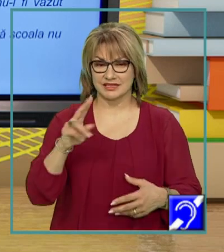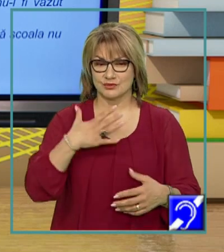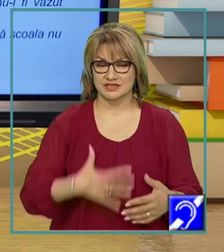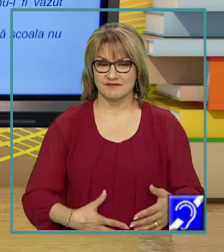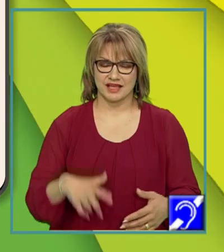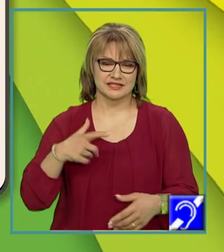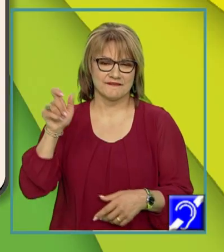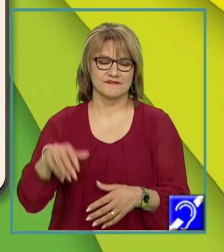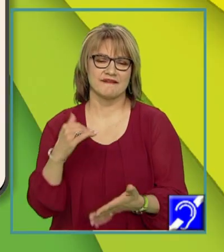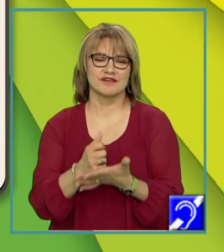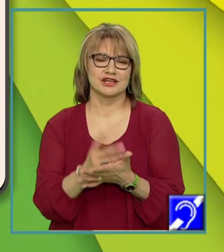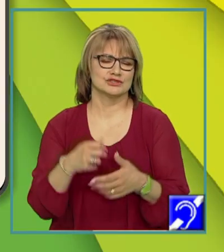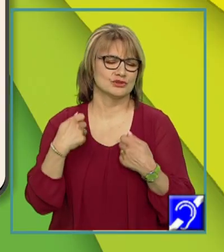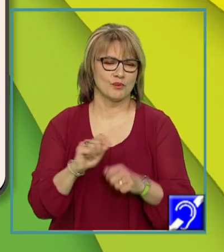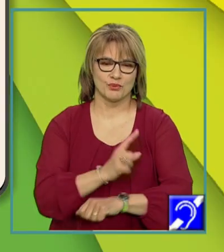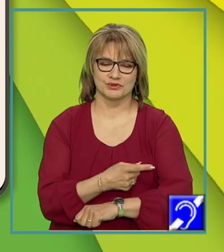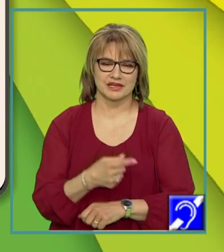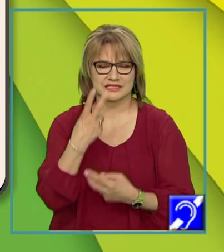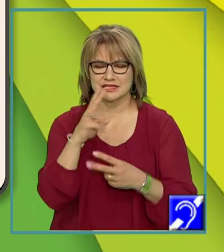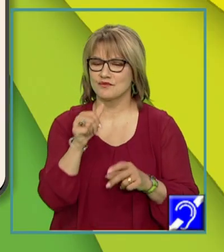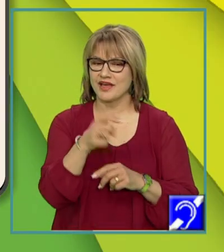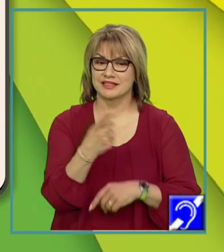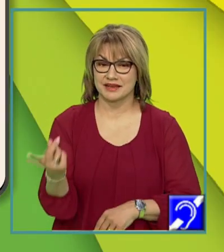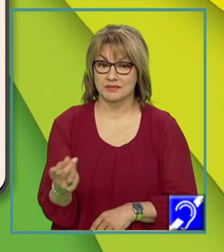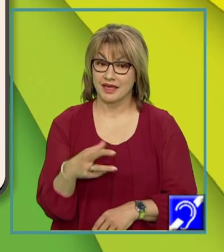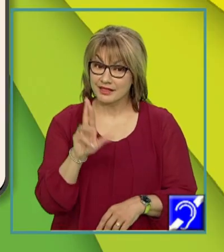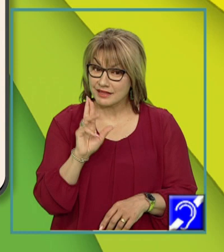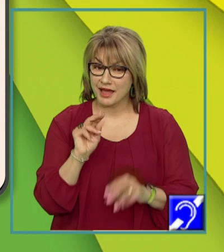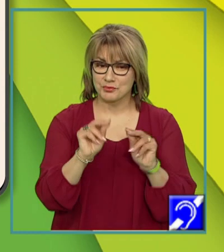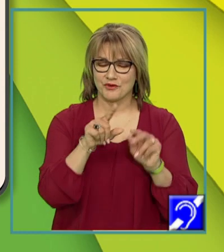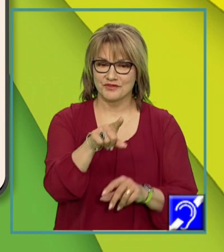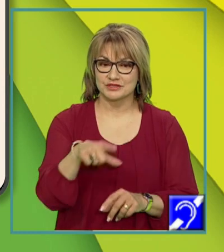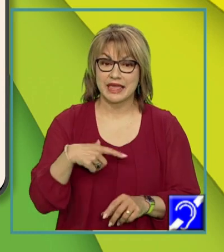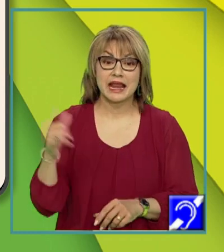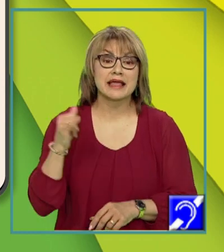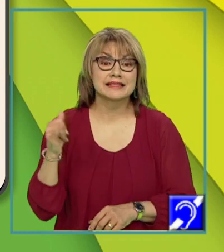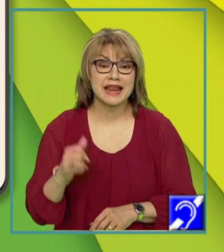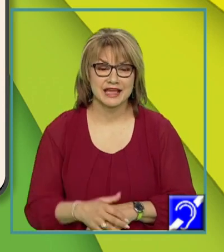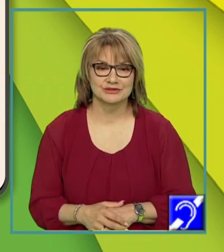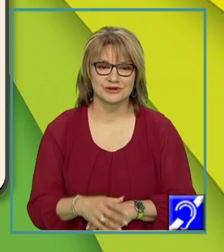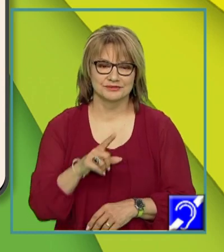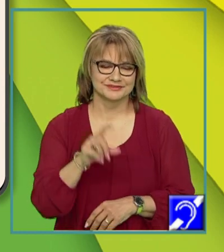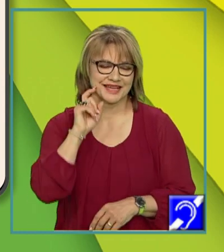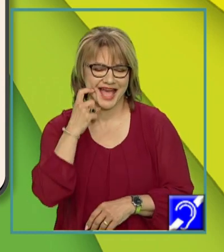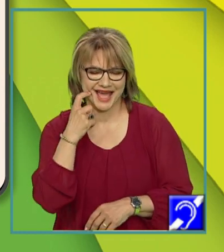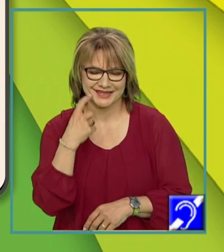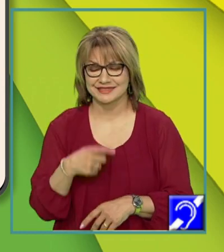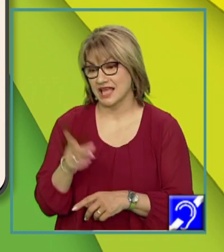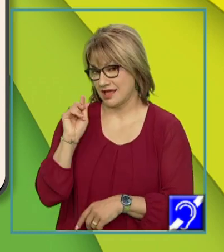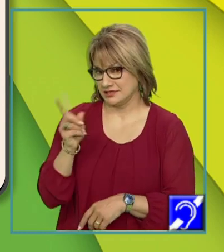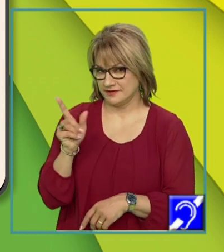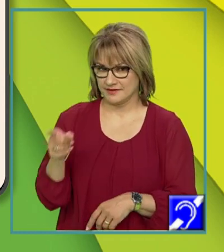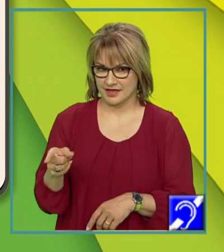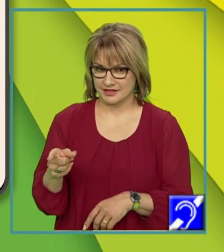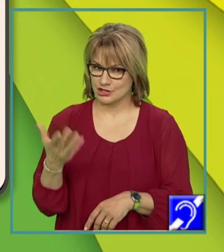atotputernic și să nu-l fi văzut nimeni. Numai că profesorul era tocmai directorul, care a râs, dar l-a și avertizat că